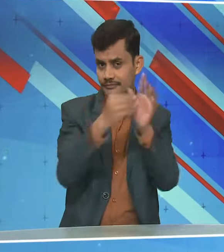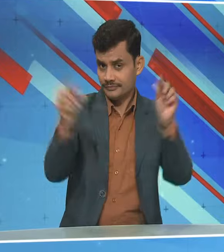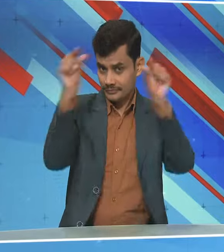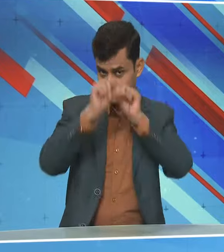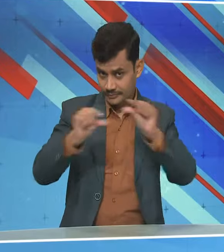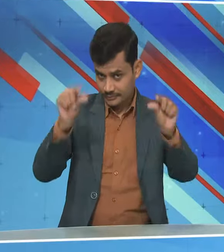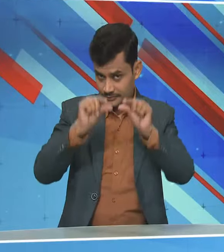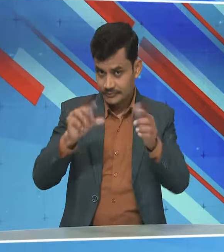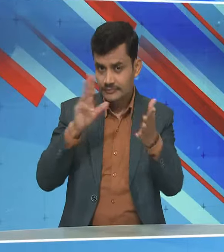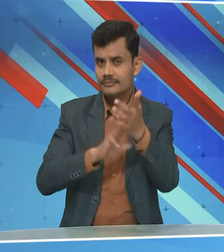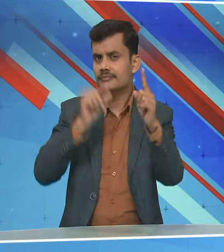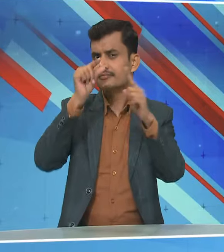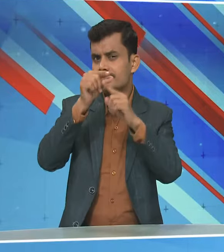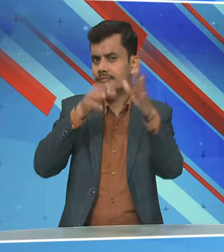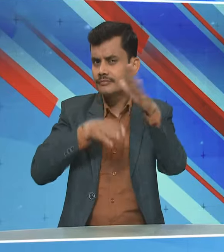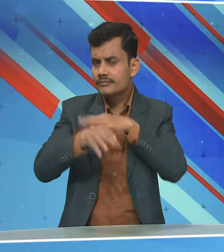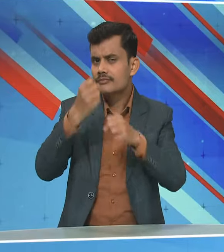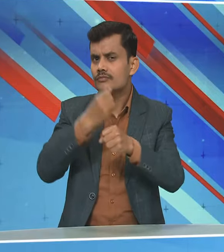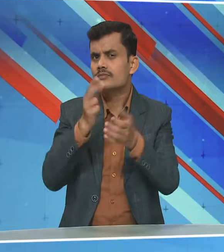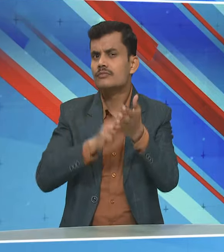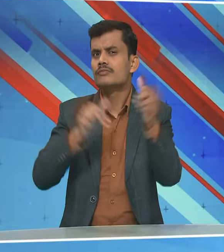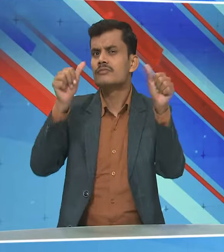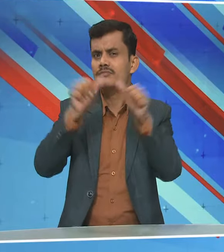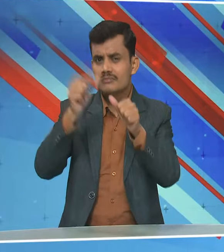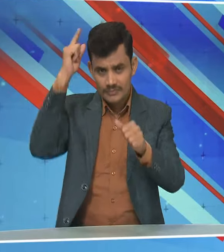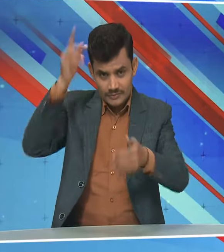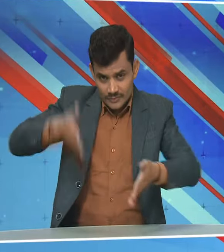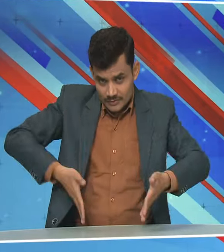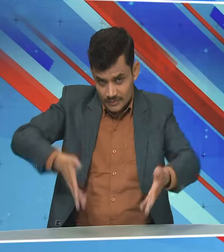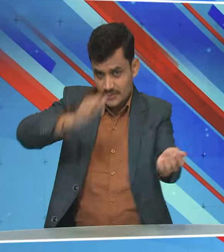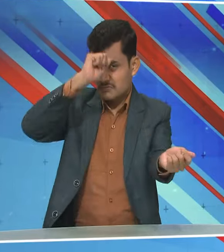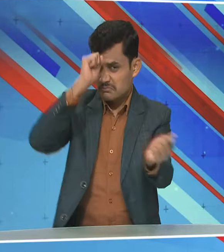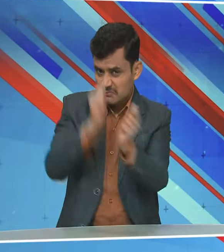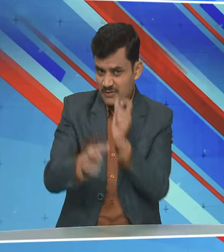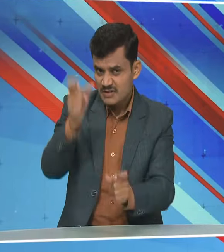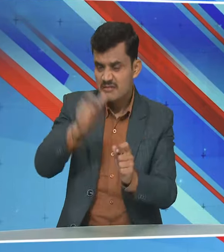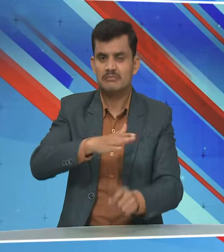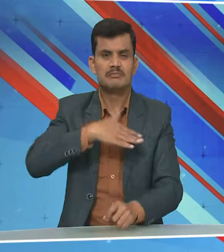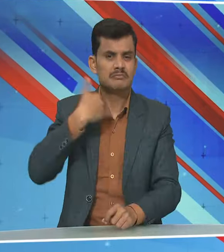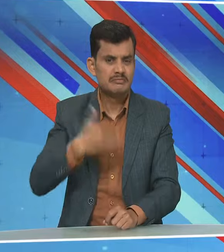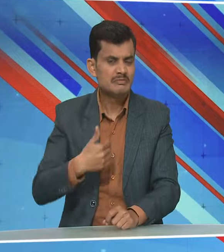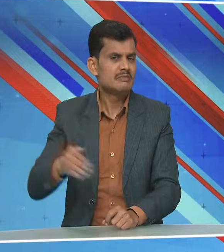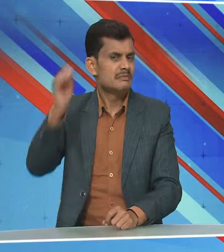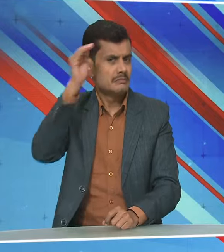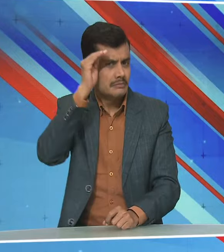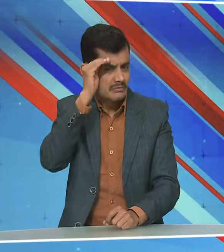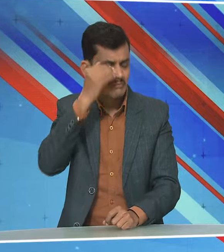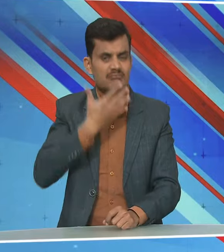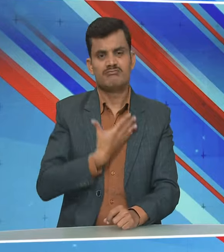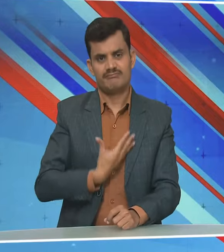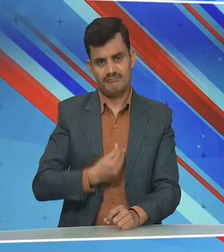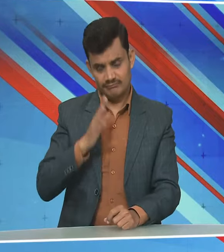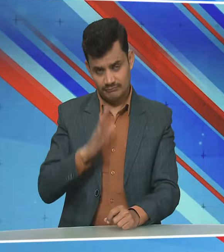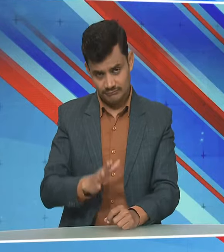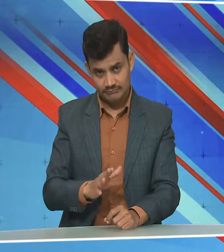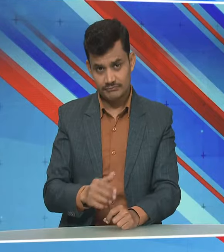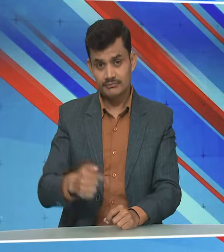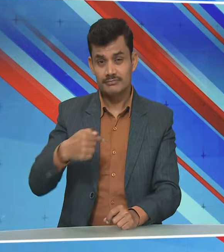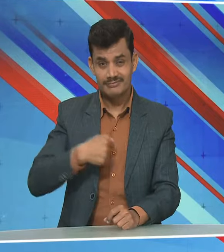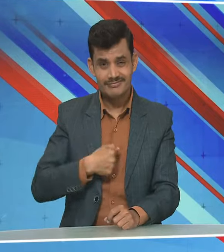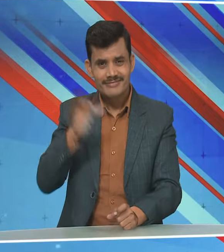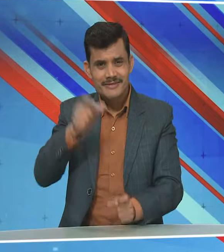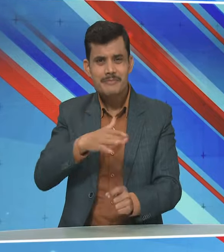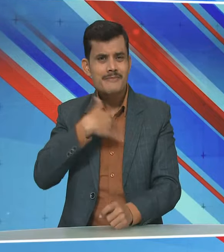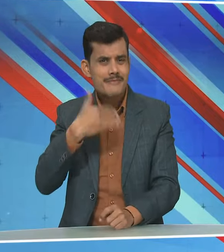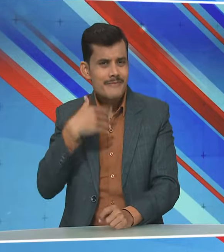पर लिखा मद्ध्रदेश के गुणा में हुई सडक दुरगटना में कई लोगों की मृत्तु का समाचार दुखद है मैं